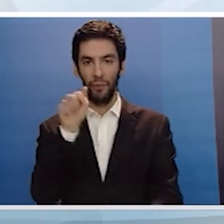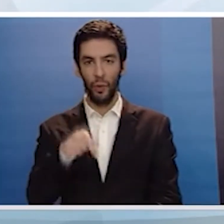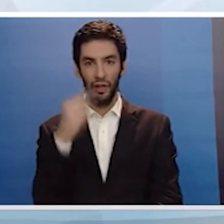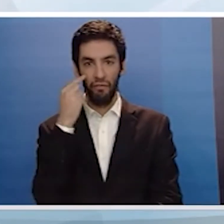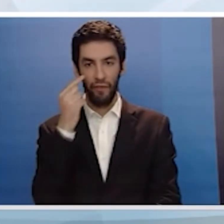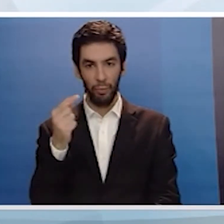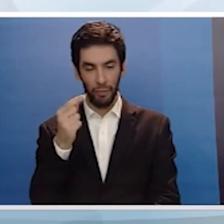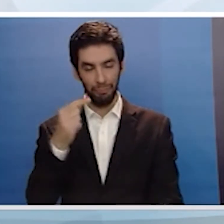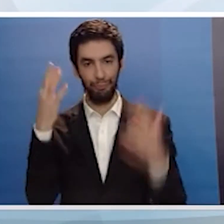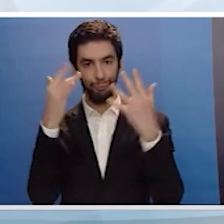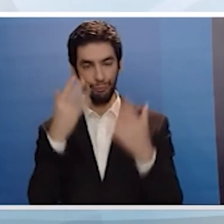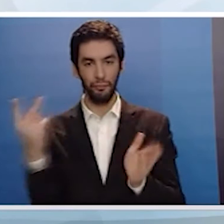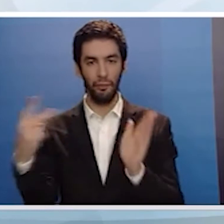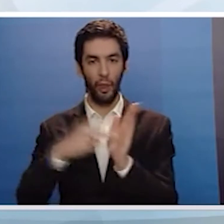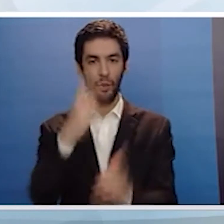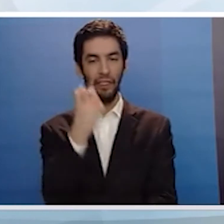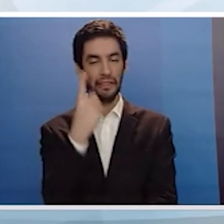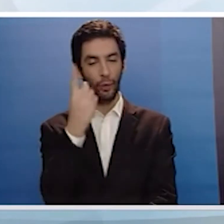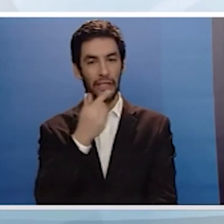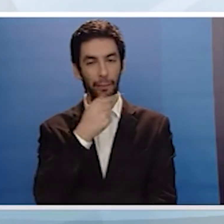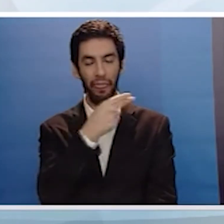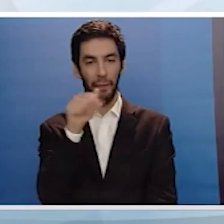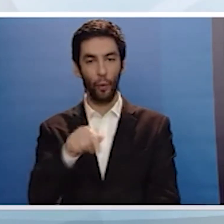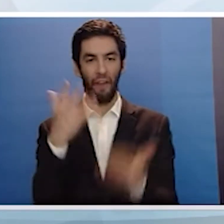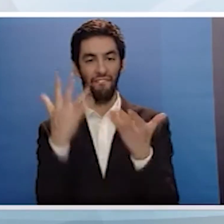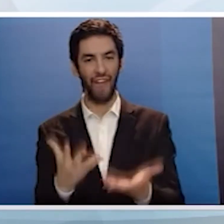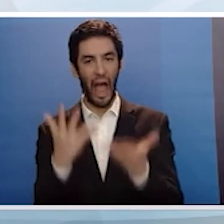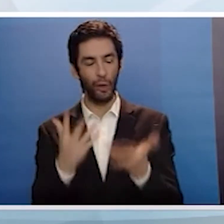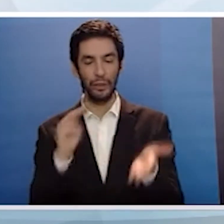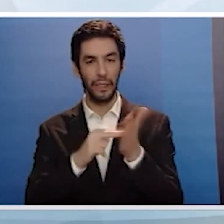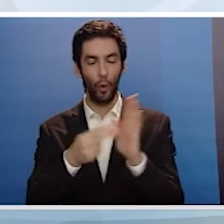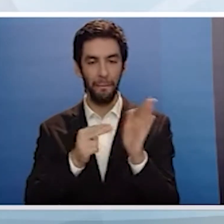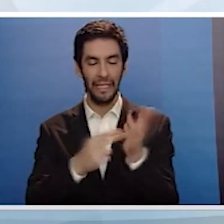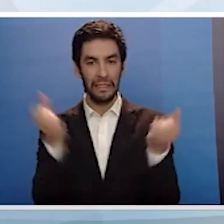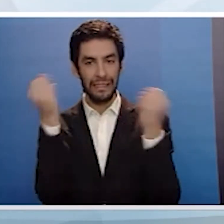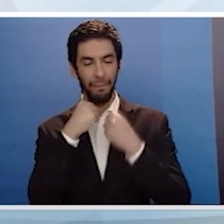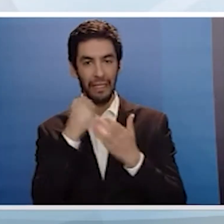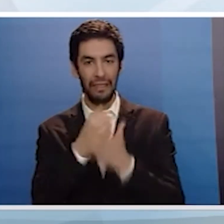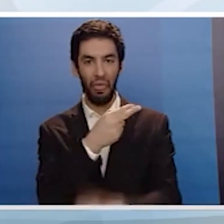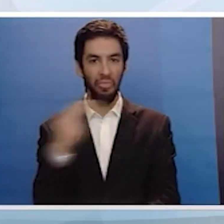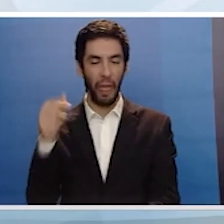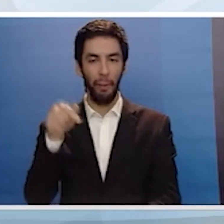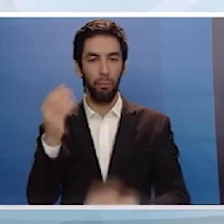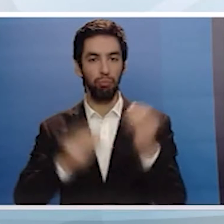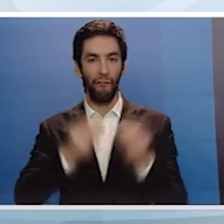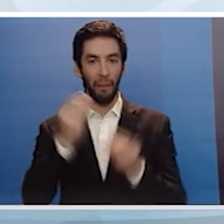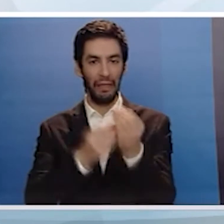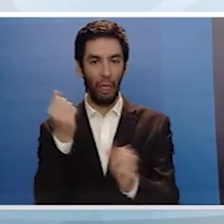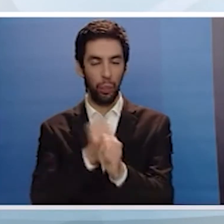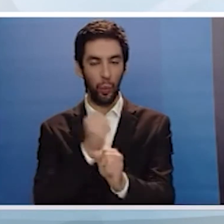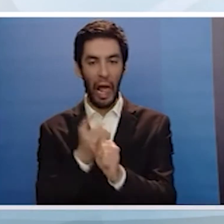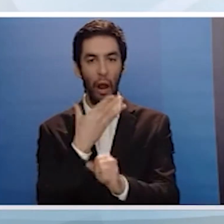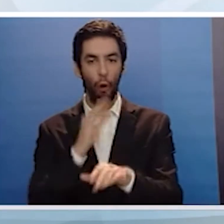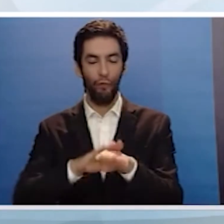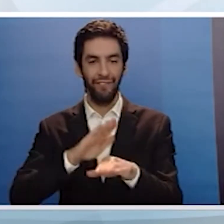2021 γίνεται κάτω από το βάρος των οικονομικών και κοινωνικών υπεψώσεων καθώς και της εργασιακής απορρίθμισης που προκάλεσε η πανδημία του